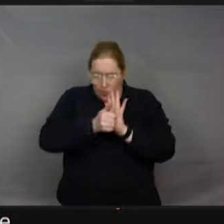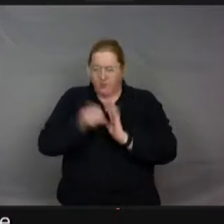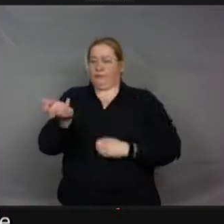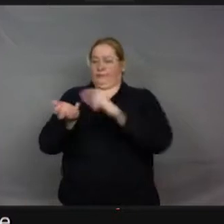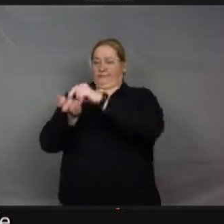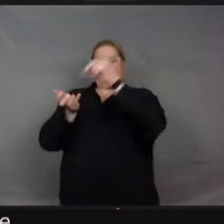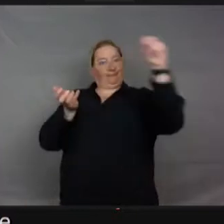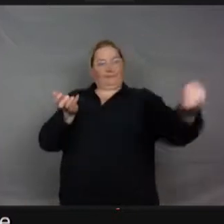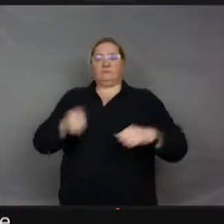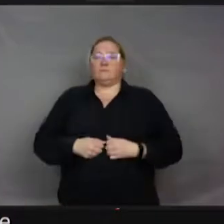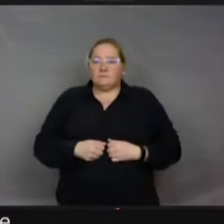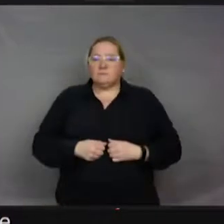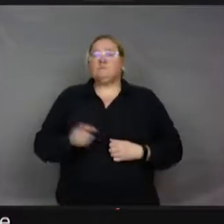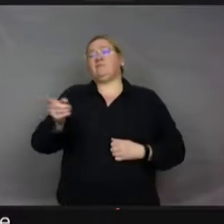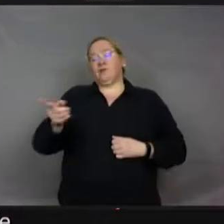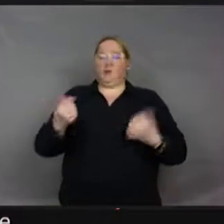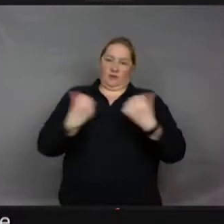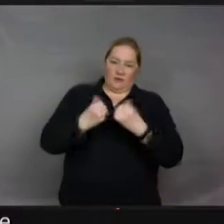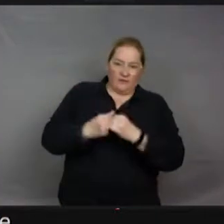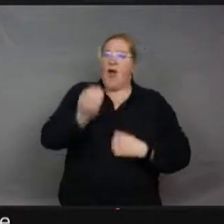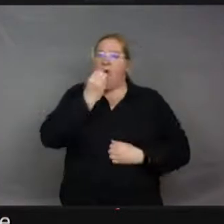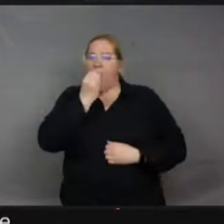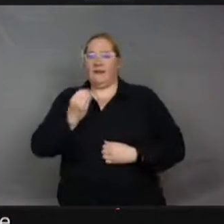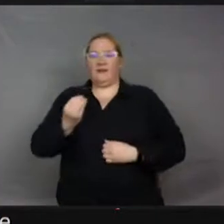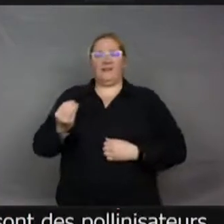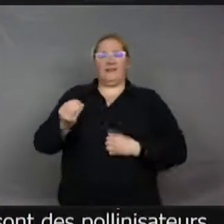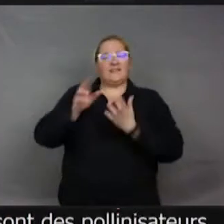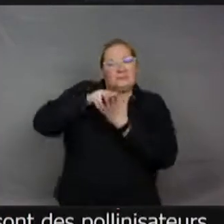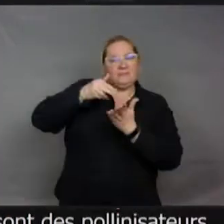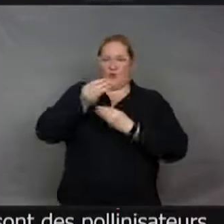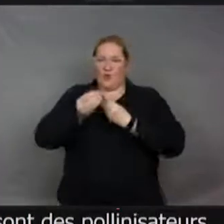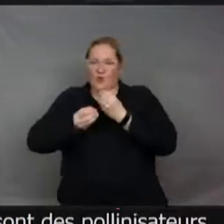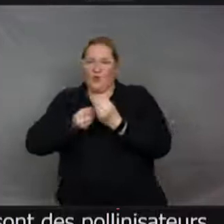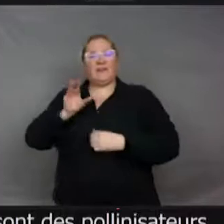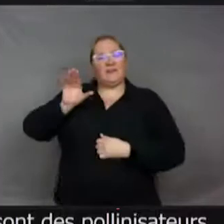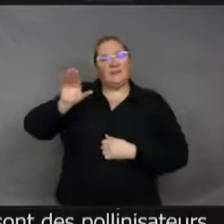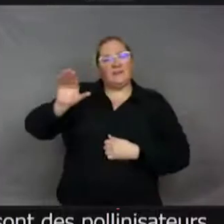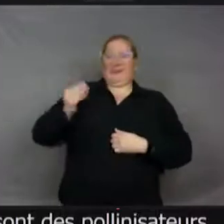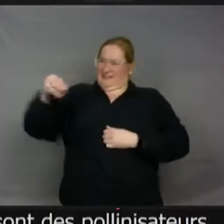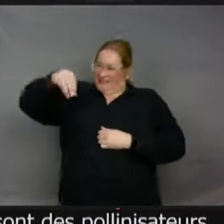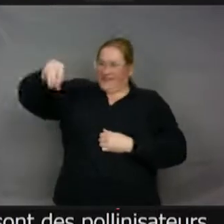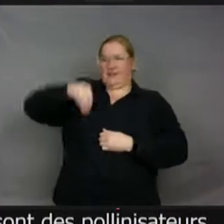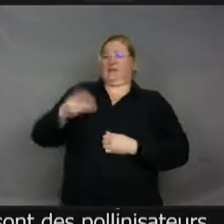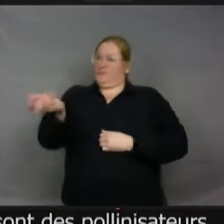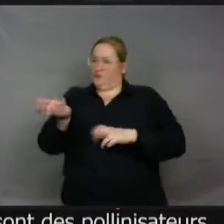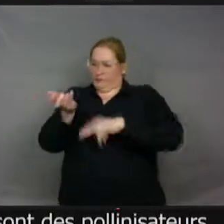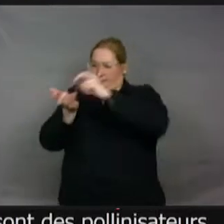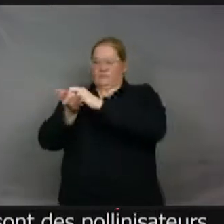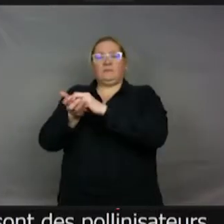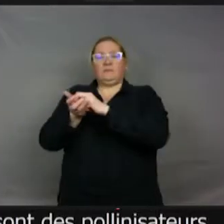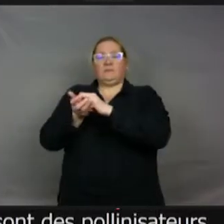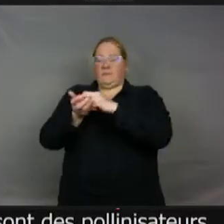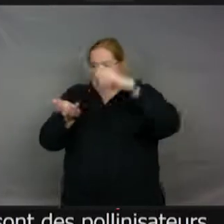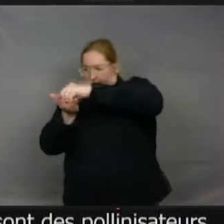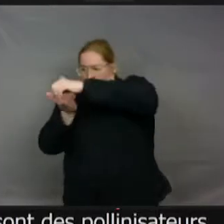veut dire qu'ils se nourrissent de nectar ou de pollen, et ça veut dire qu'ils participent à la pollinisation des grains de pollen raccrochés dans leurs poils. Etc.